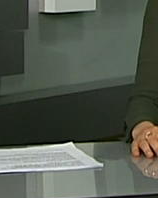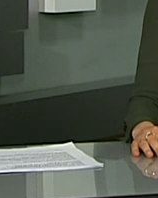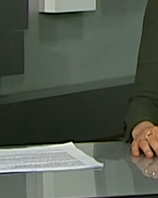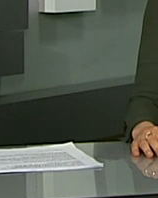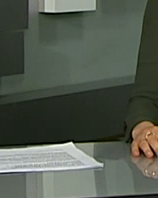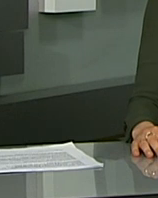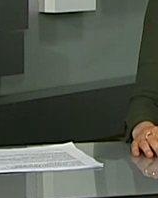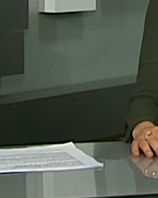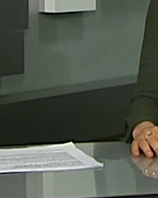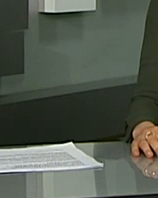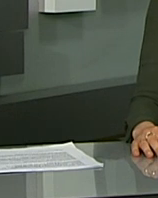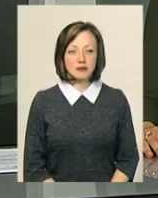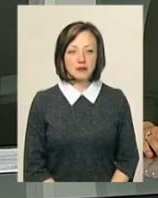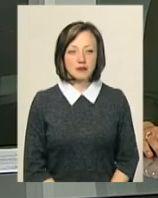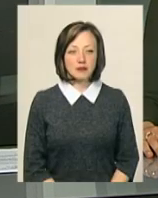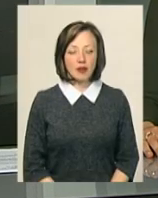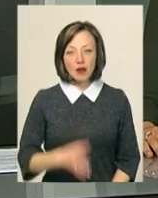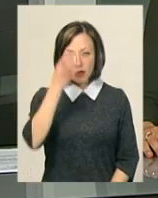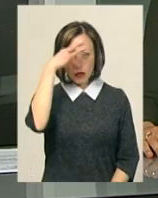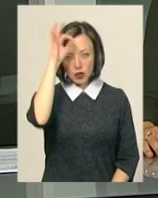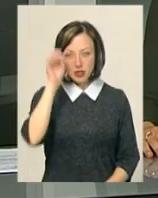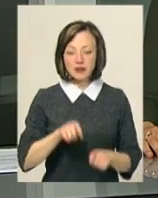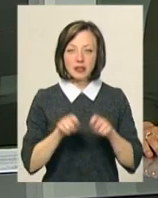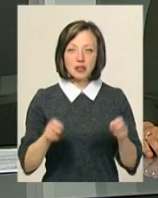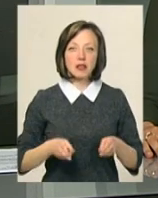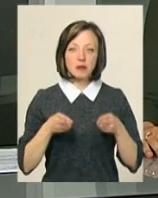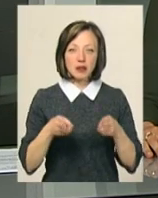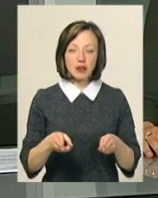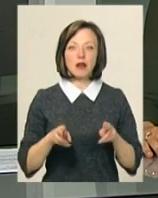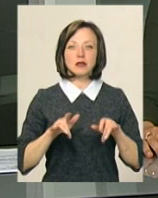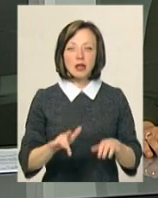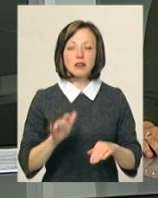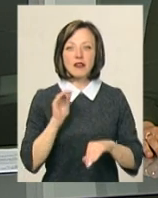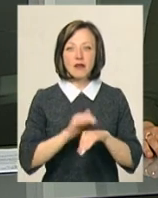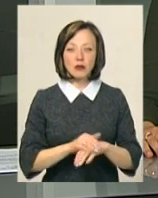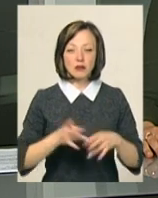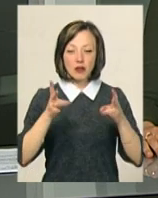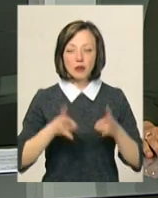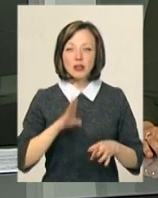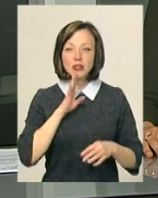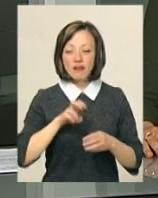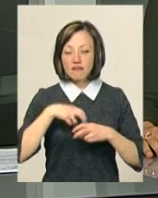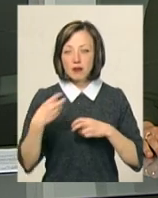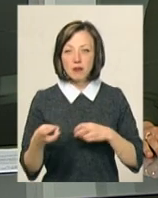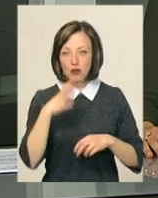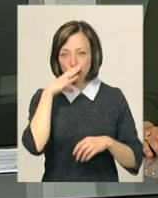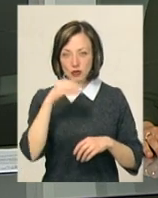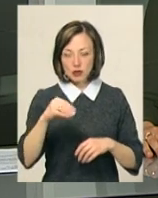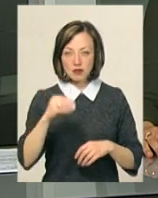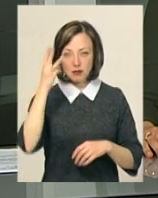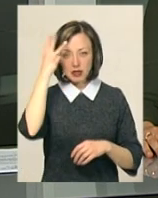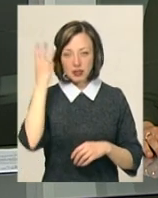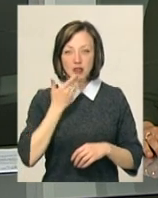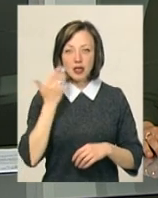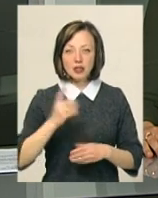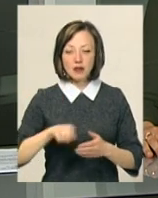Поліція відкрила кримінальне провадження за фактом травмування жінки, яка випала із маршрутного таксі в обласному центрі. Про це повідомила речник відділу